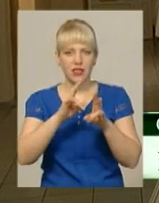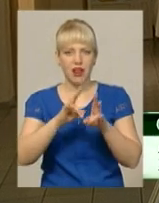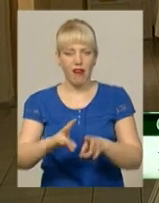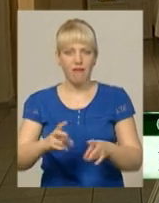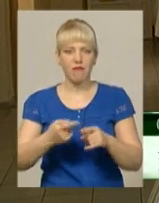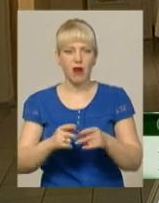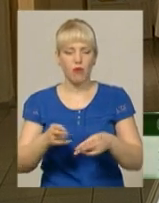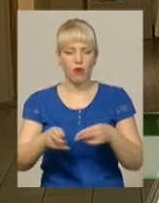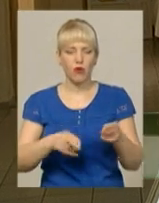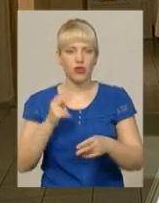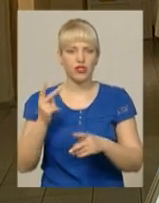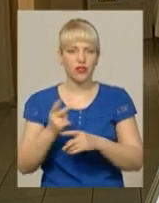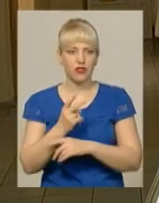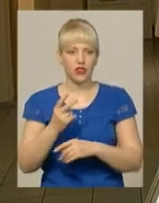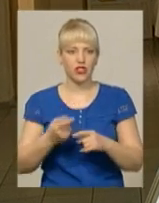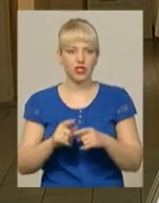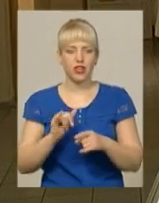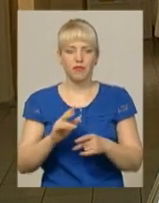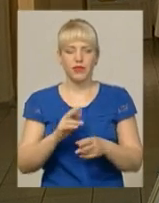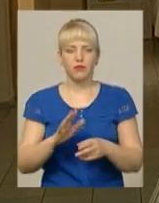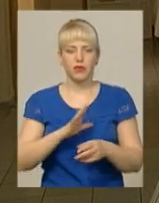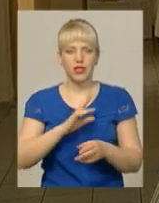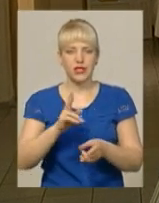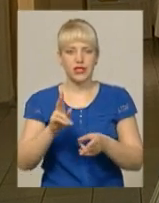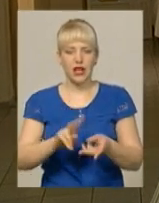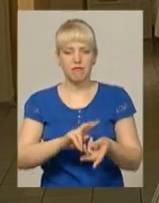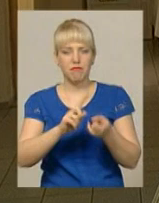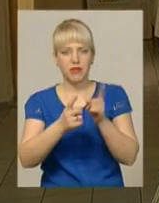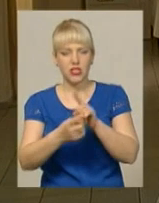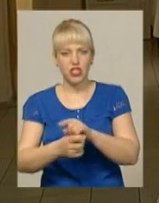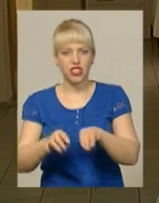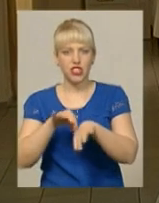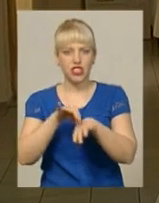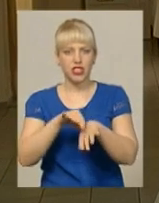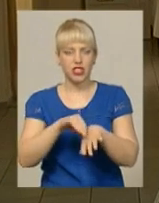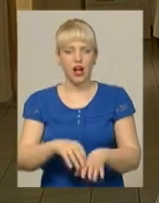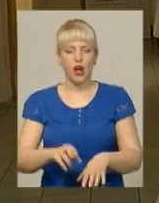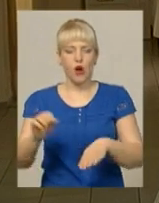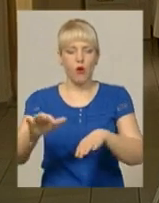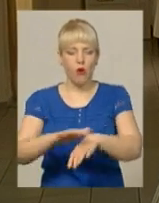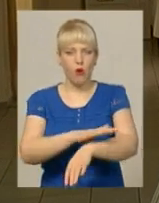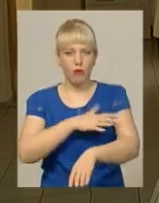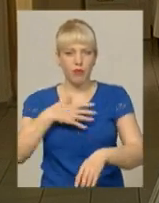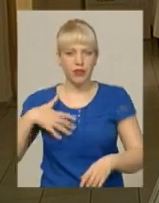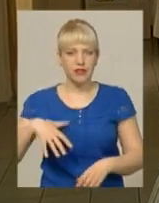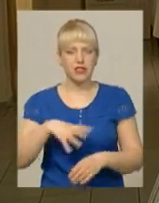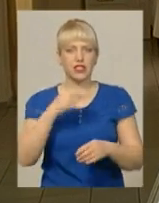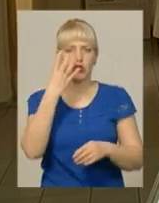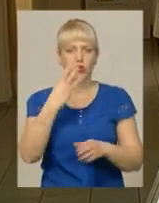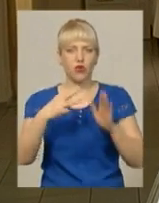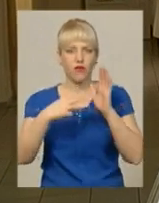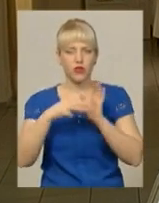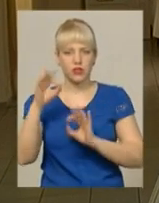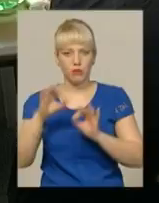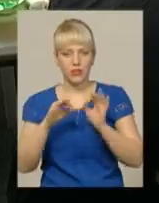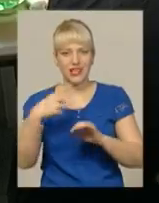виконалася операція некректомія і заміщення дефектів штучною шкірою. Опіків загальна площа 48%, з них до